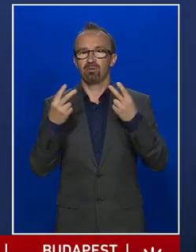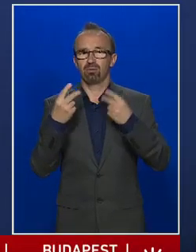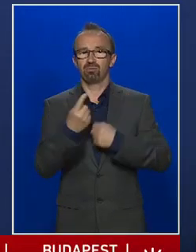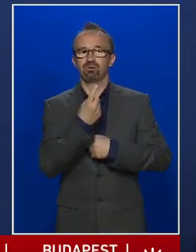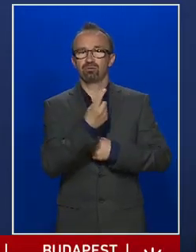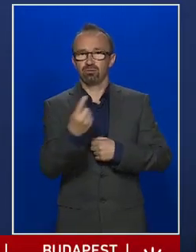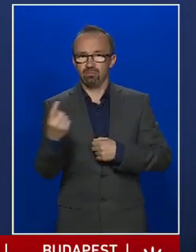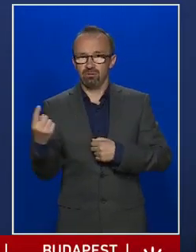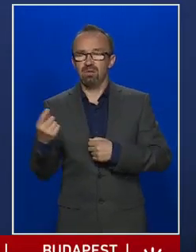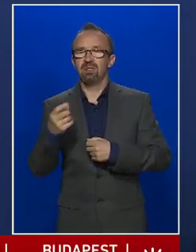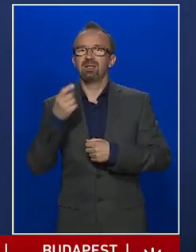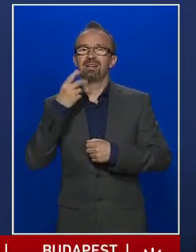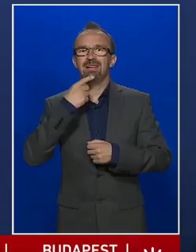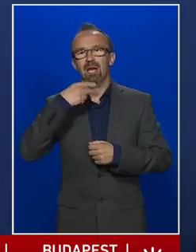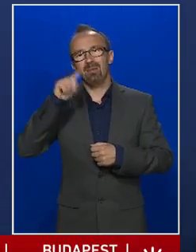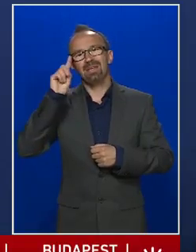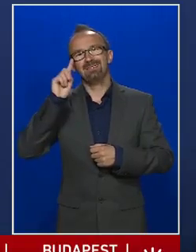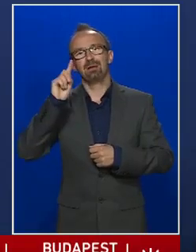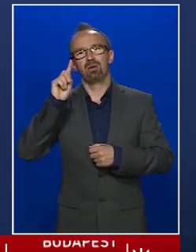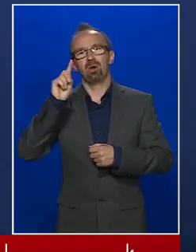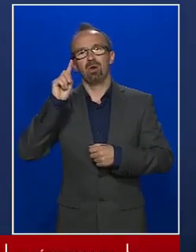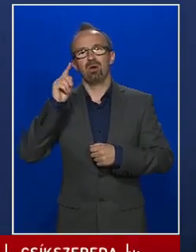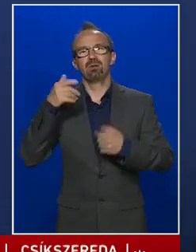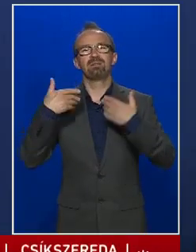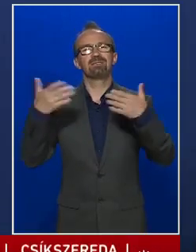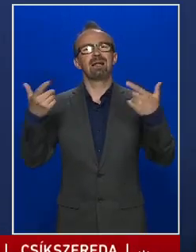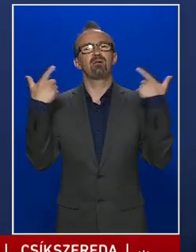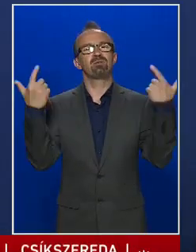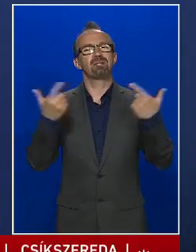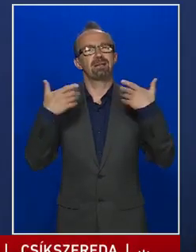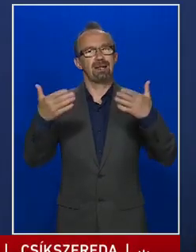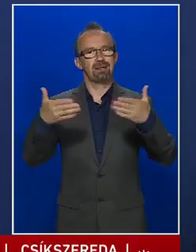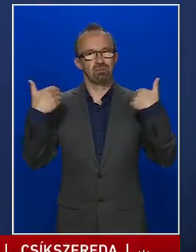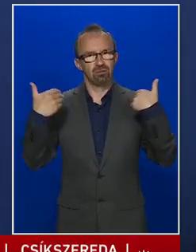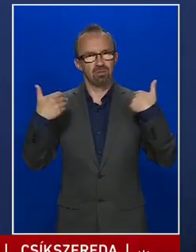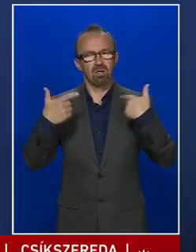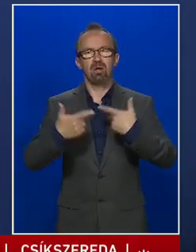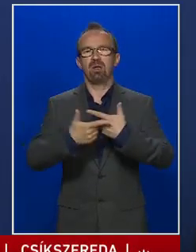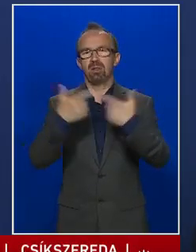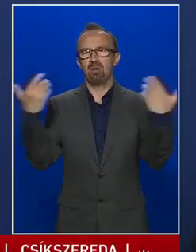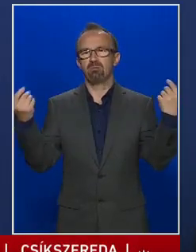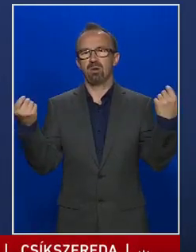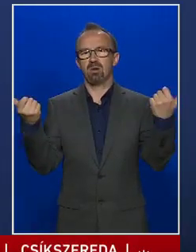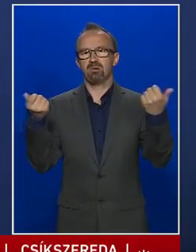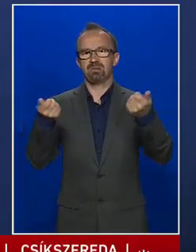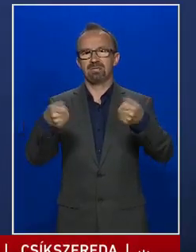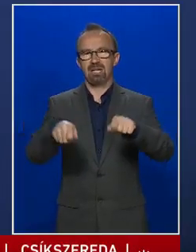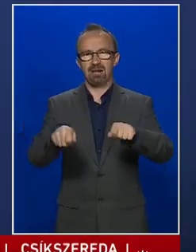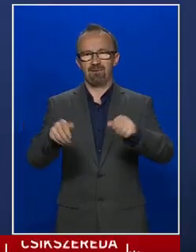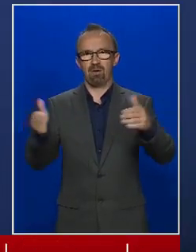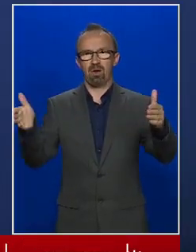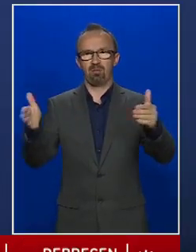ők inkább az éjszakai órákban szellőztessenek, nappal zárva tartsák az ablakokat, mert akkor